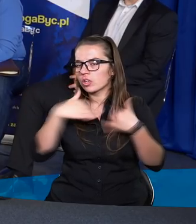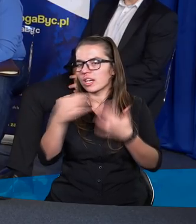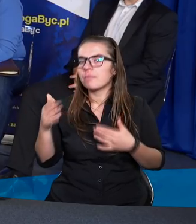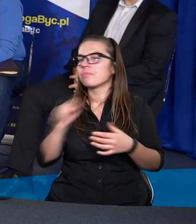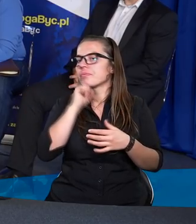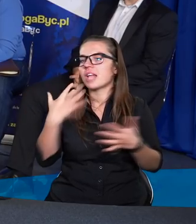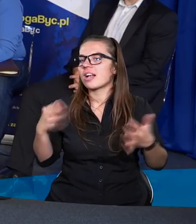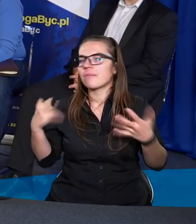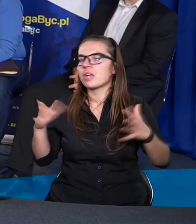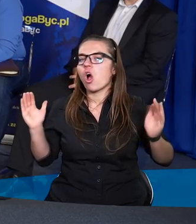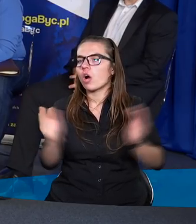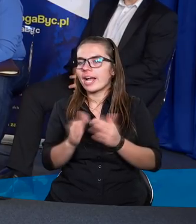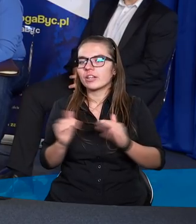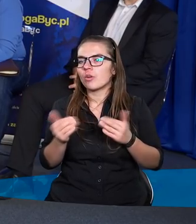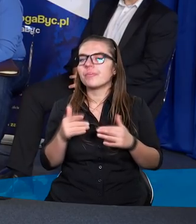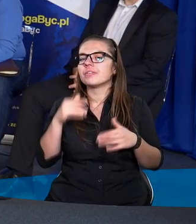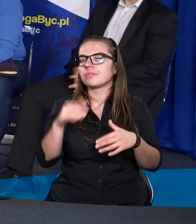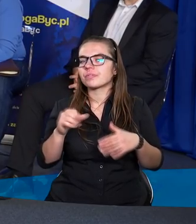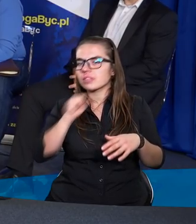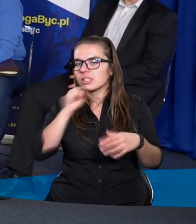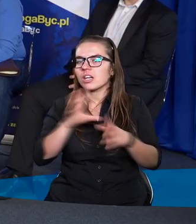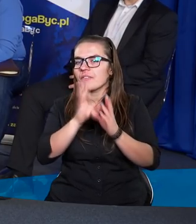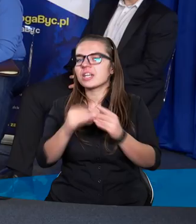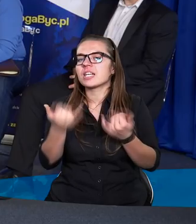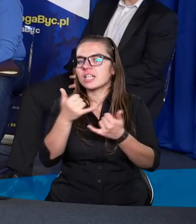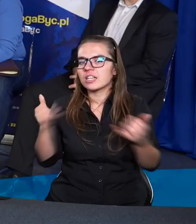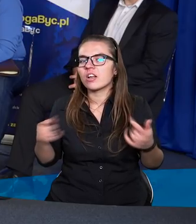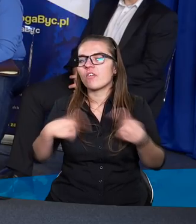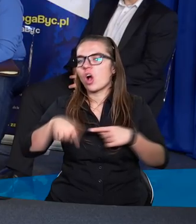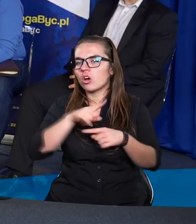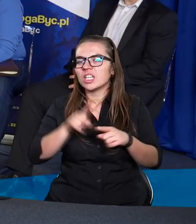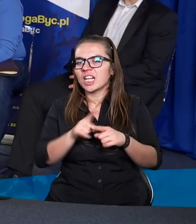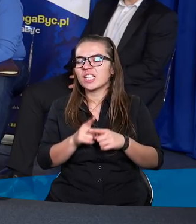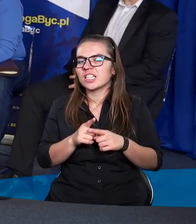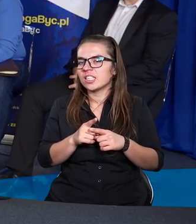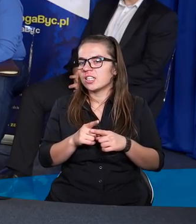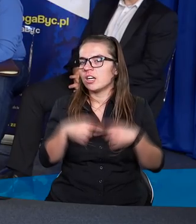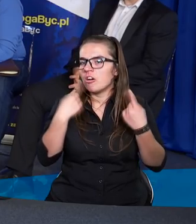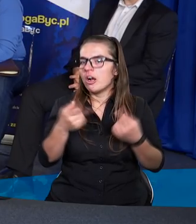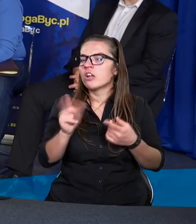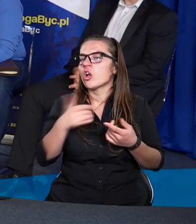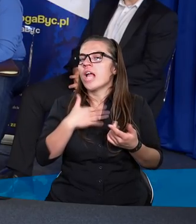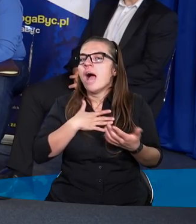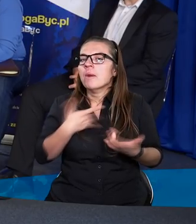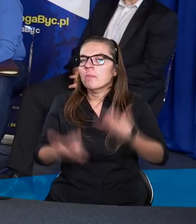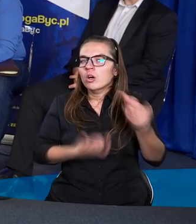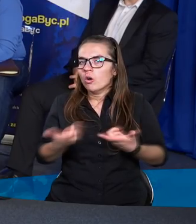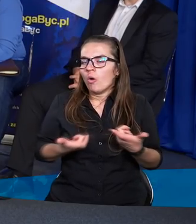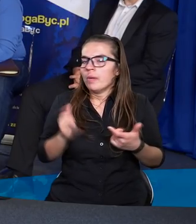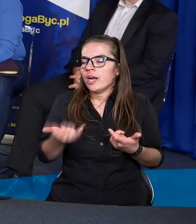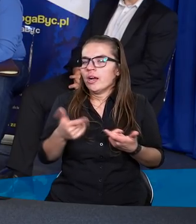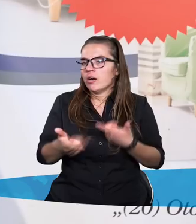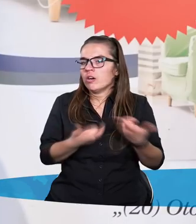żaden sposób nieograniczona i zaczyna deptać wszystkich innych, Bóg musi odpowiedzieć na pytanie, co ja mam robić w zaistniej